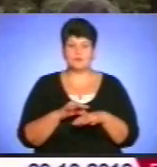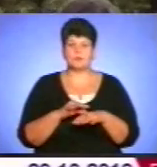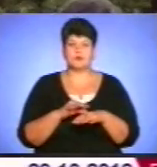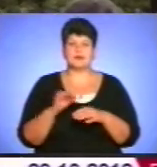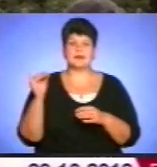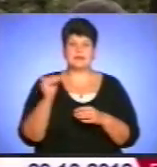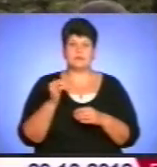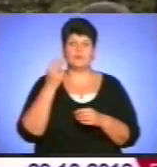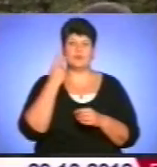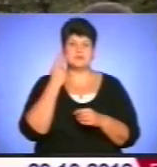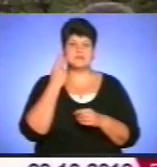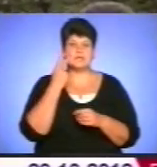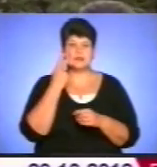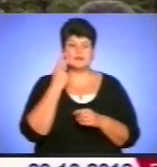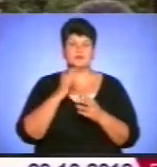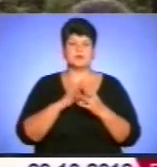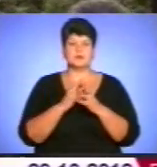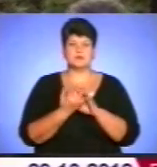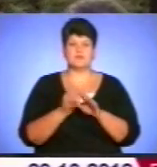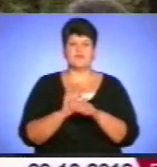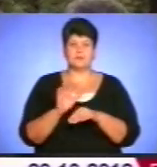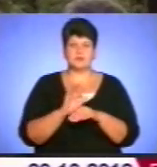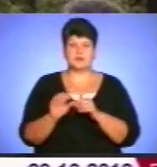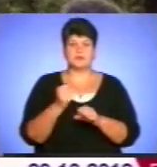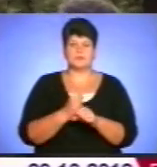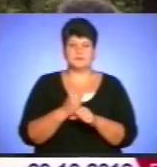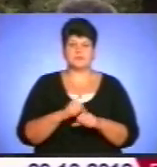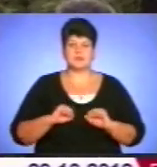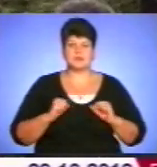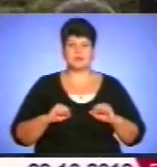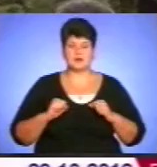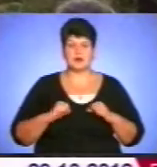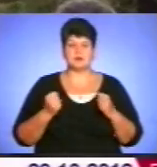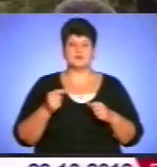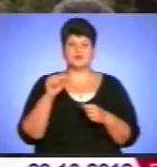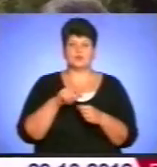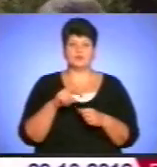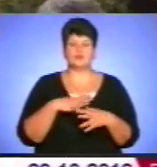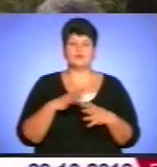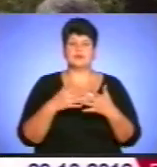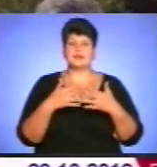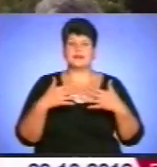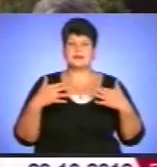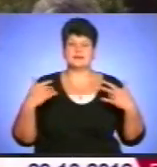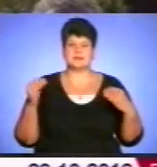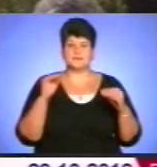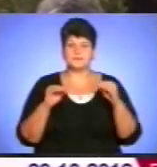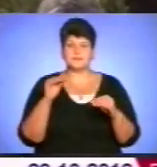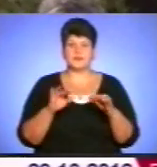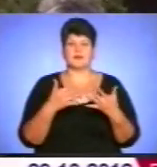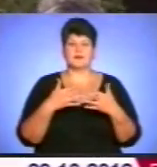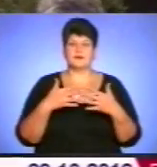І постійно сільгоспвиробники, переробники стараються, щоб основна продукція був різноманітній, достатній.